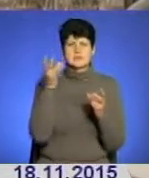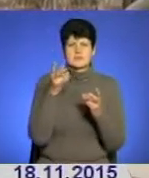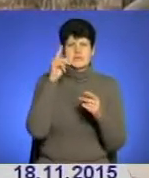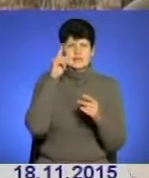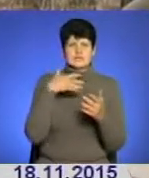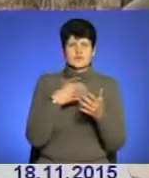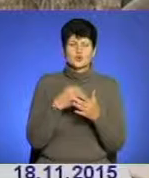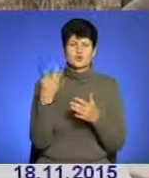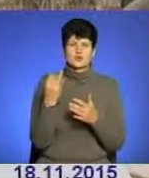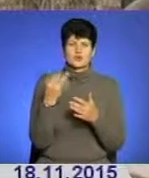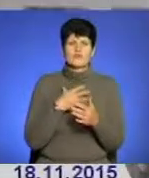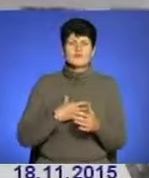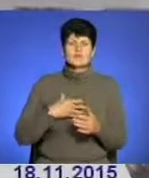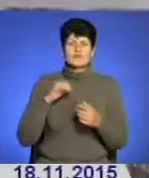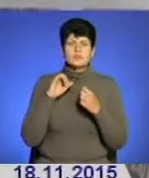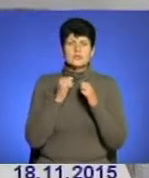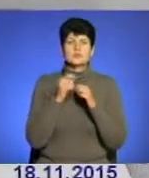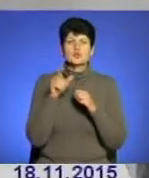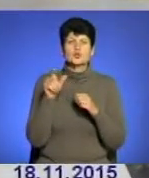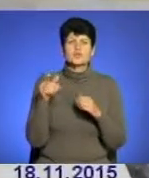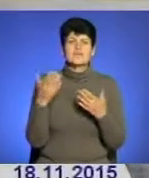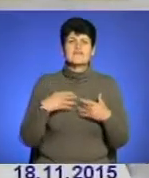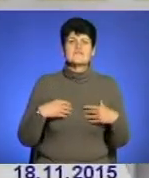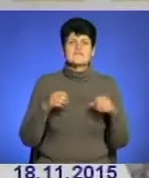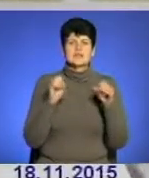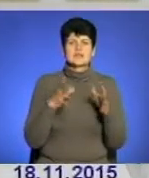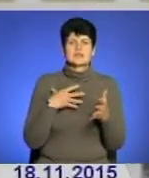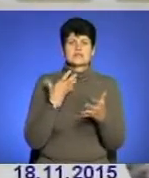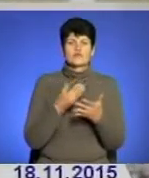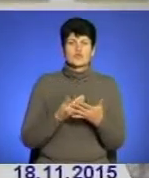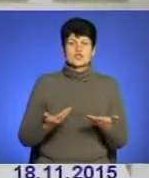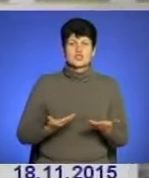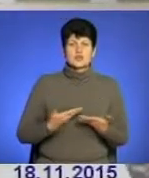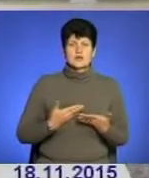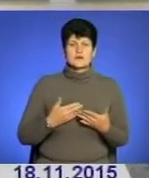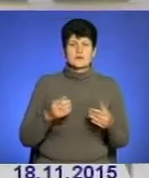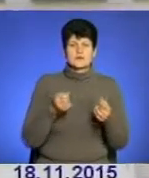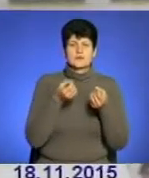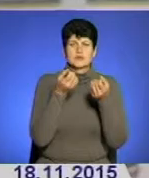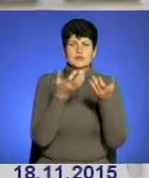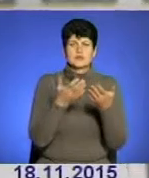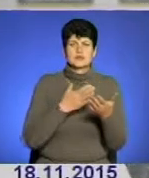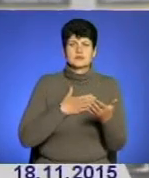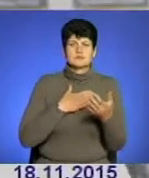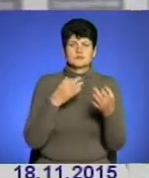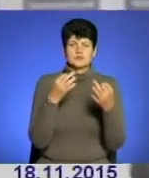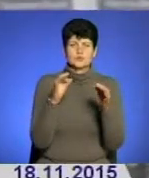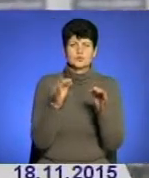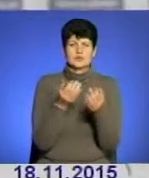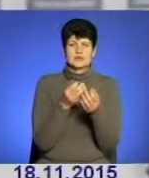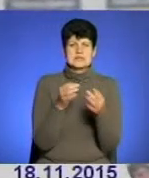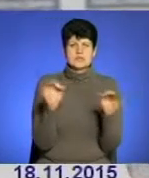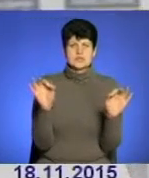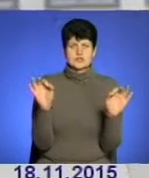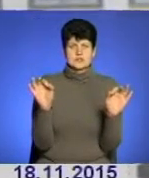'ятати, це люди, які віддали своє життя, які поклали на вітар нашої свободи і незалежності.